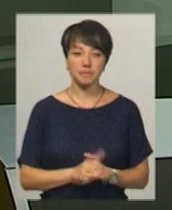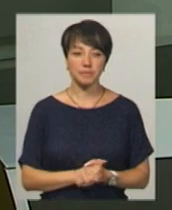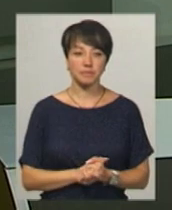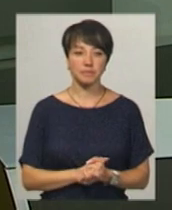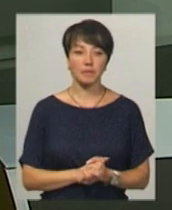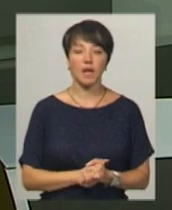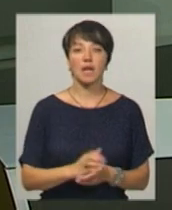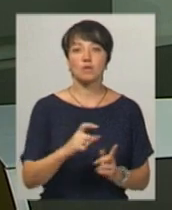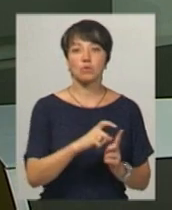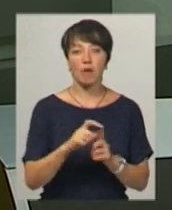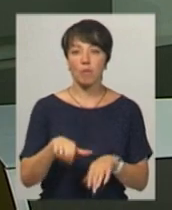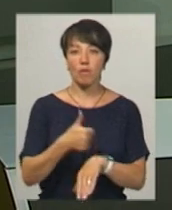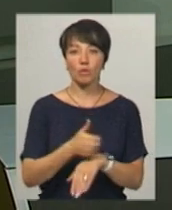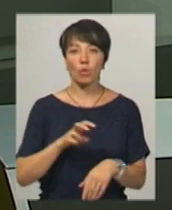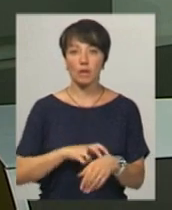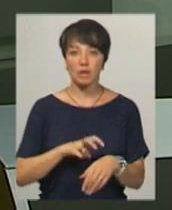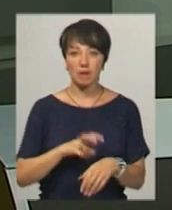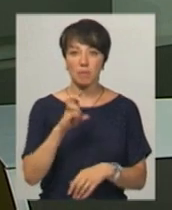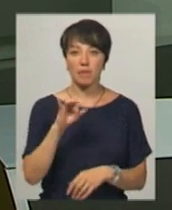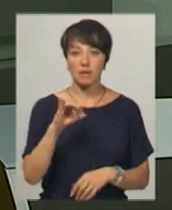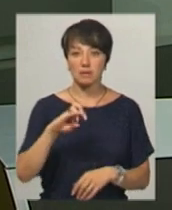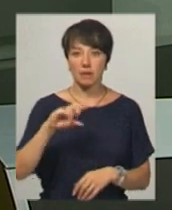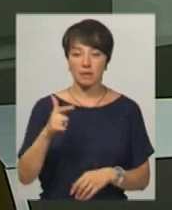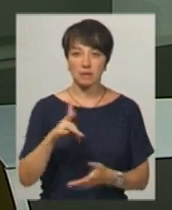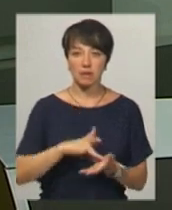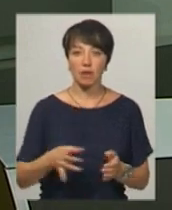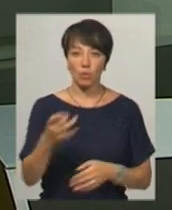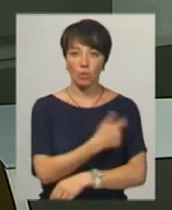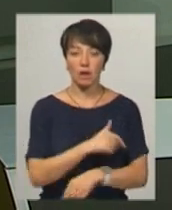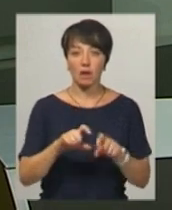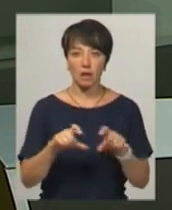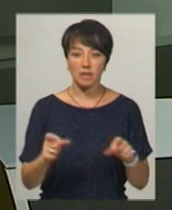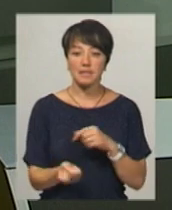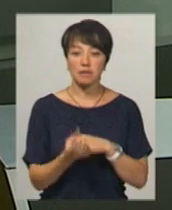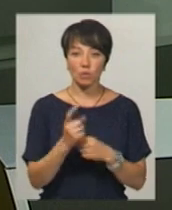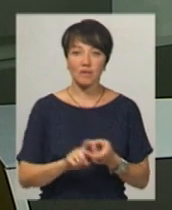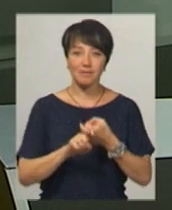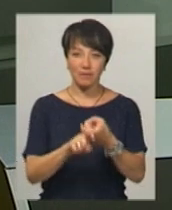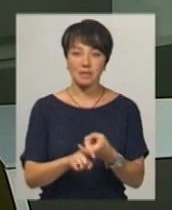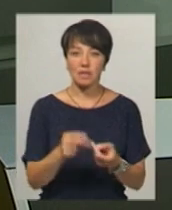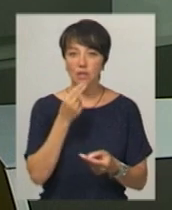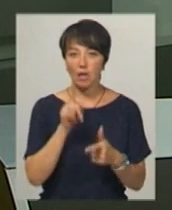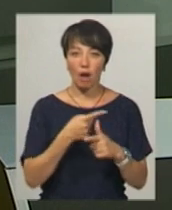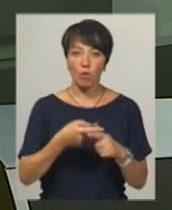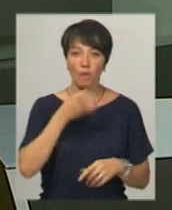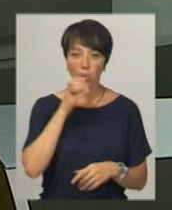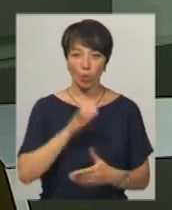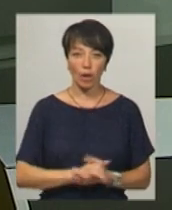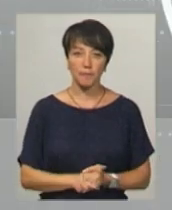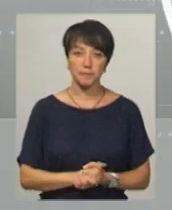За словами головного лікаря Березанської центральної районної лікарні, джерело заражені – їжа або напої.